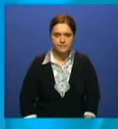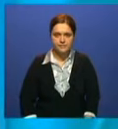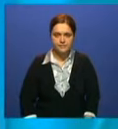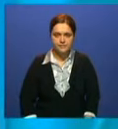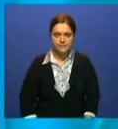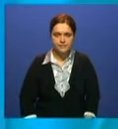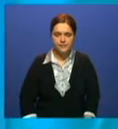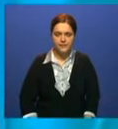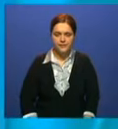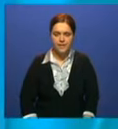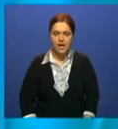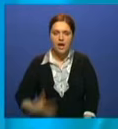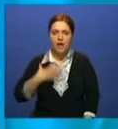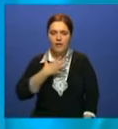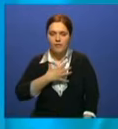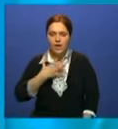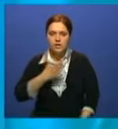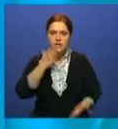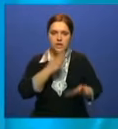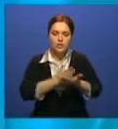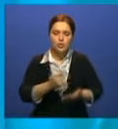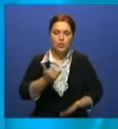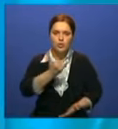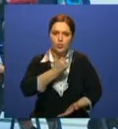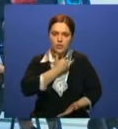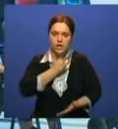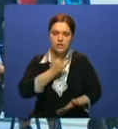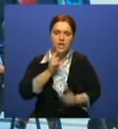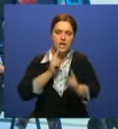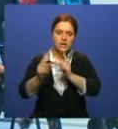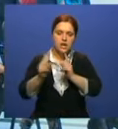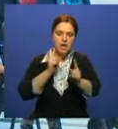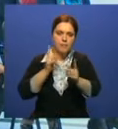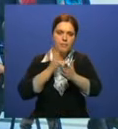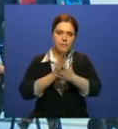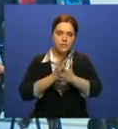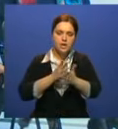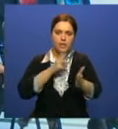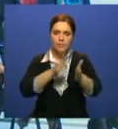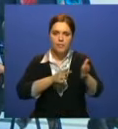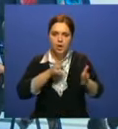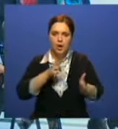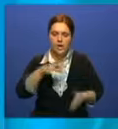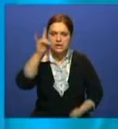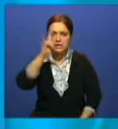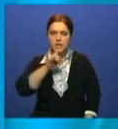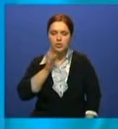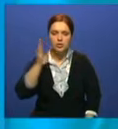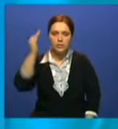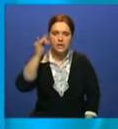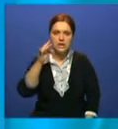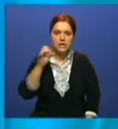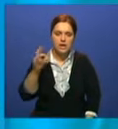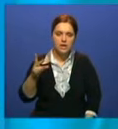Большое значение у нас имеет транспортное и инфраструктурное сотрудничество Казахстан-Туркменистан-Иран. Этот маршрут несет